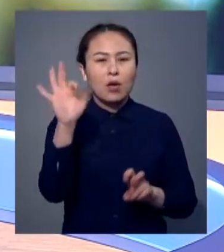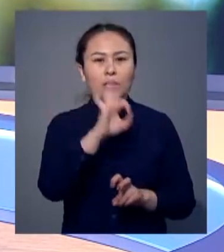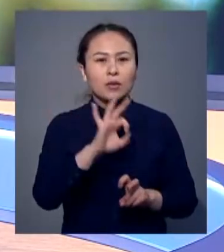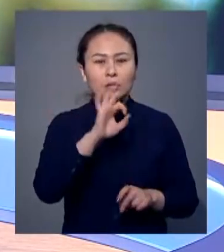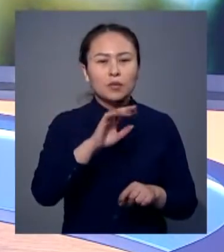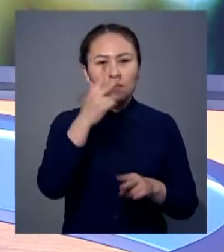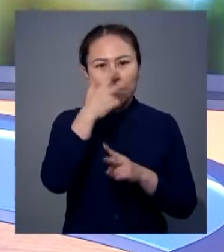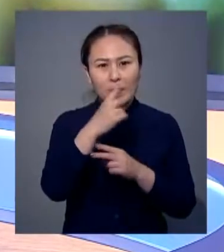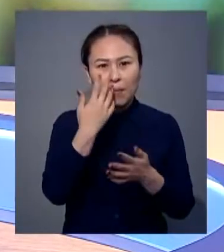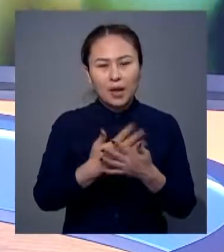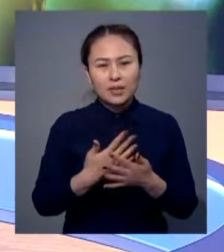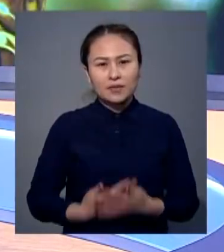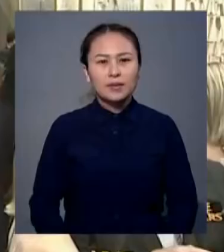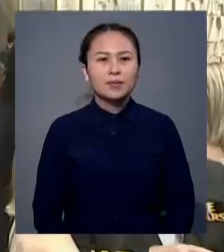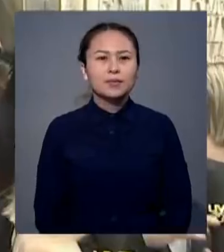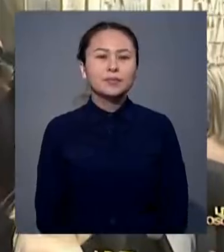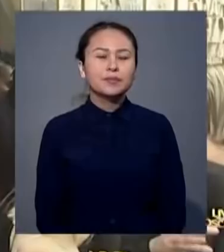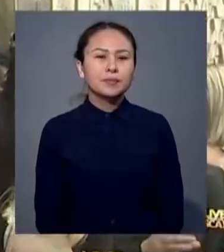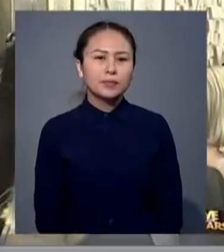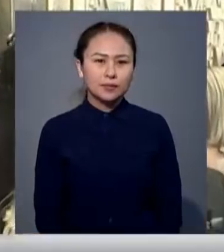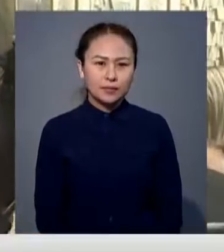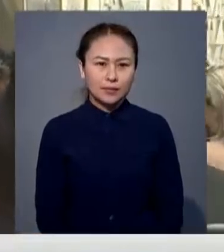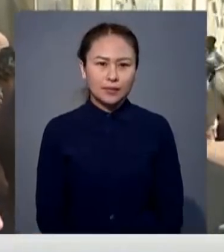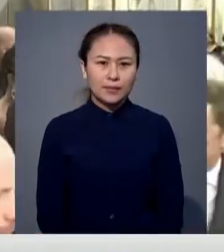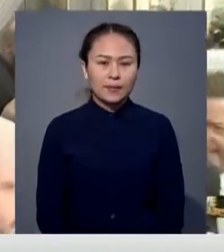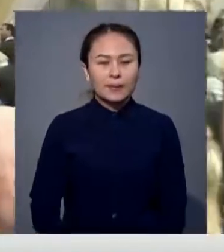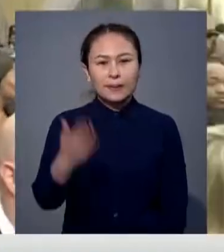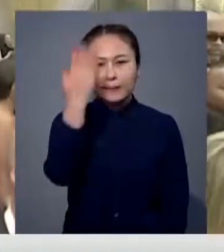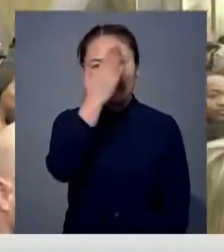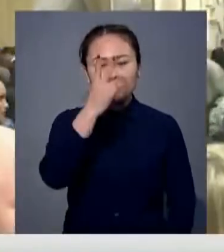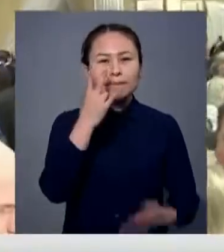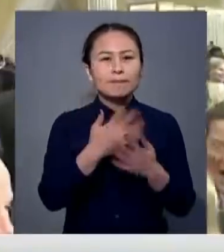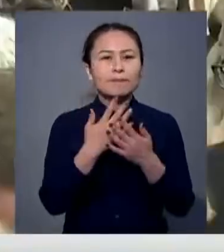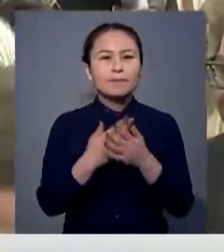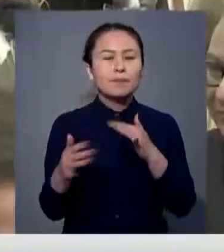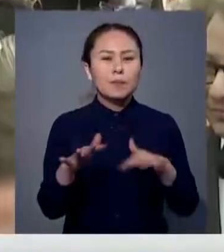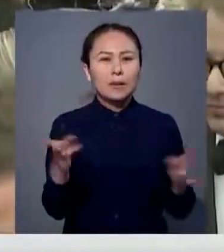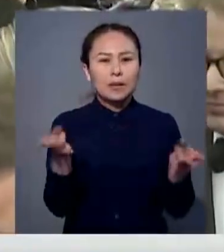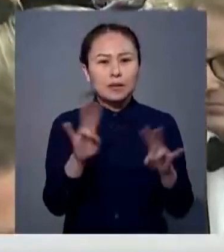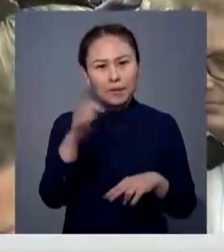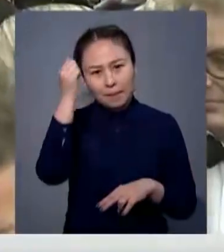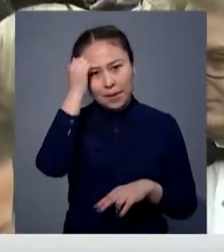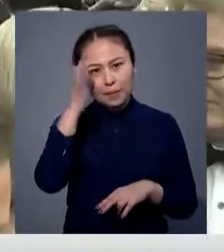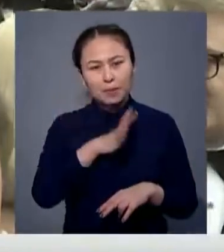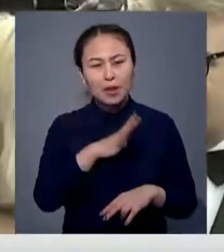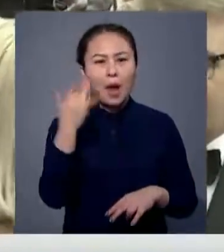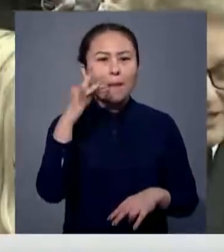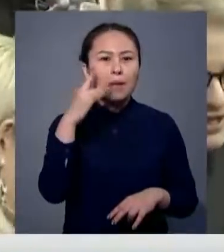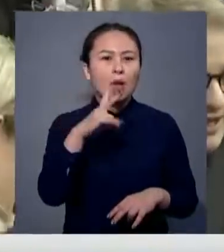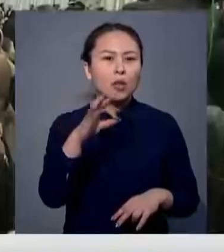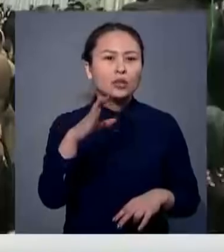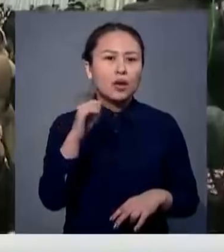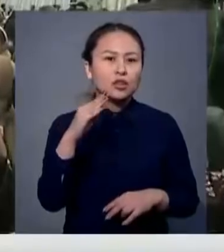жайында алдағы бені материалды. Кино саласында өзіндік үз қалдырған Оскар сылығы Ақыштың Лос